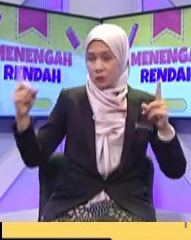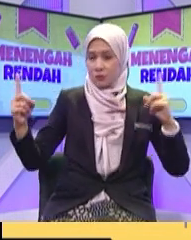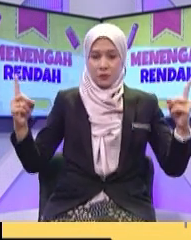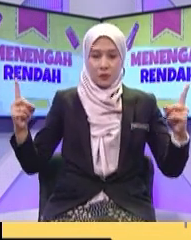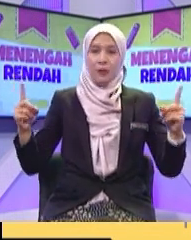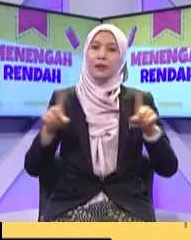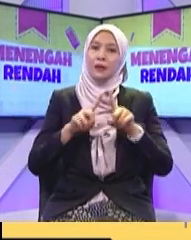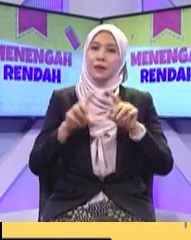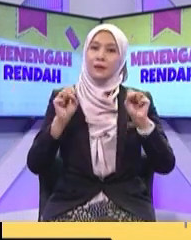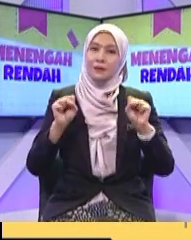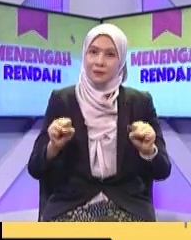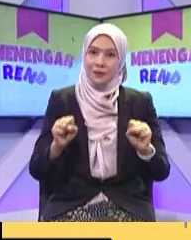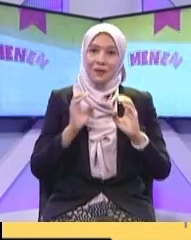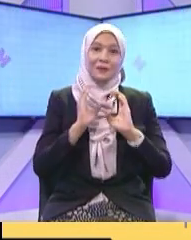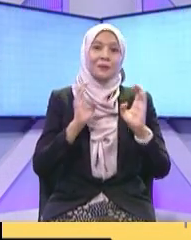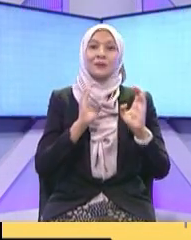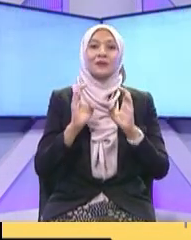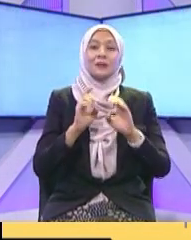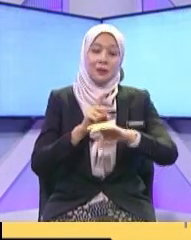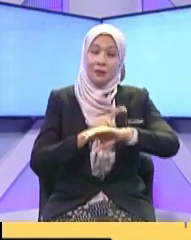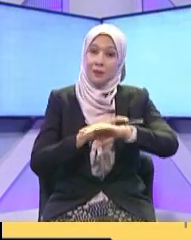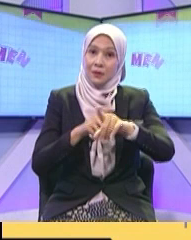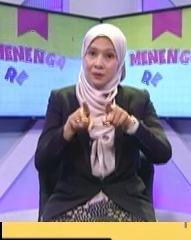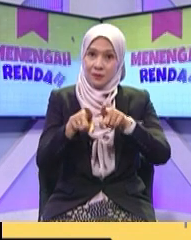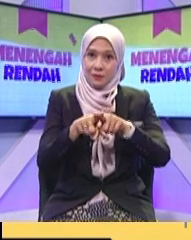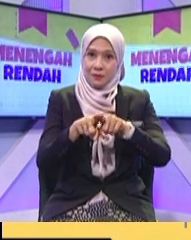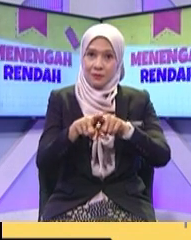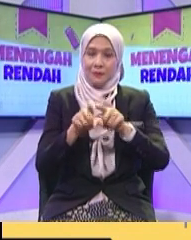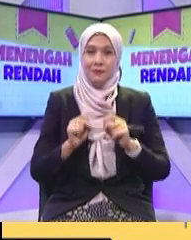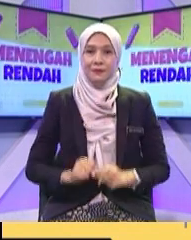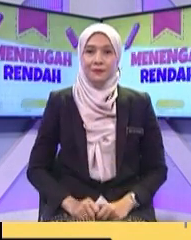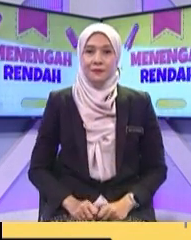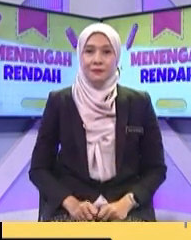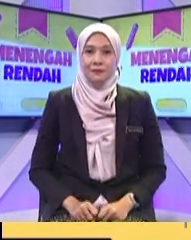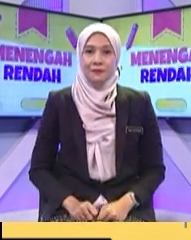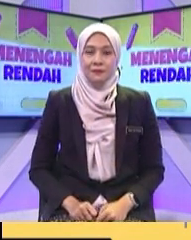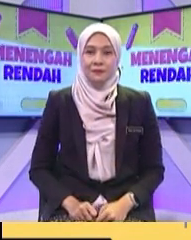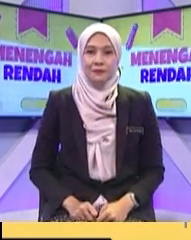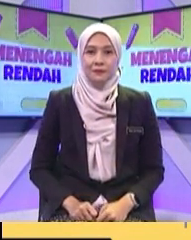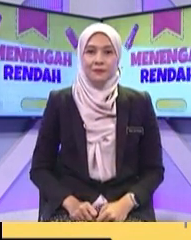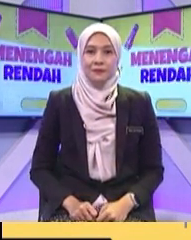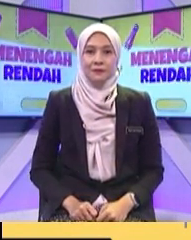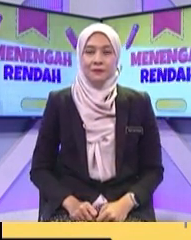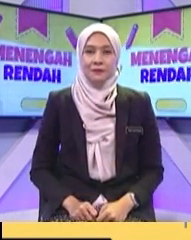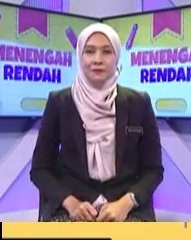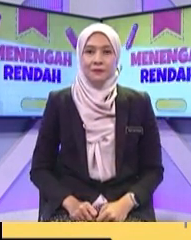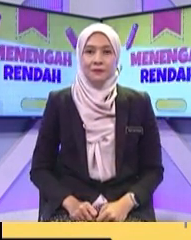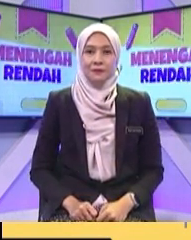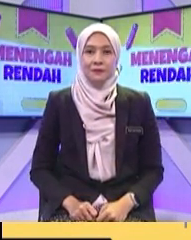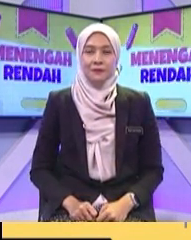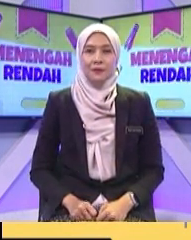bercakap secara langsung Boleh bercakap secara langsung Masa nyata dia panggil Masa yang sama Okey Yang seterusnya adalah Perkhidmatan